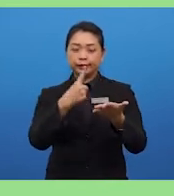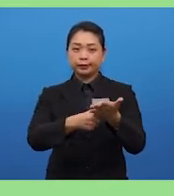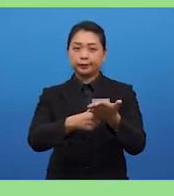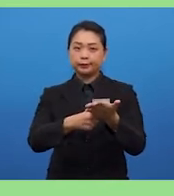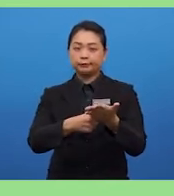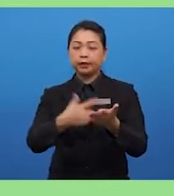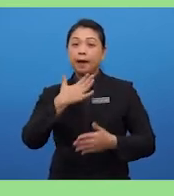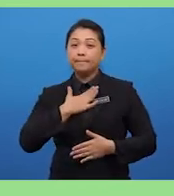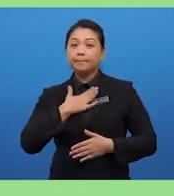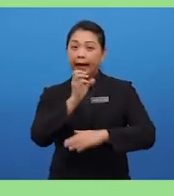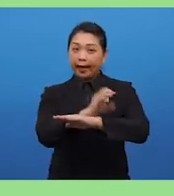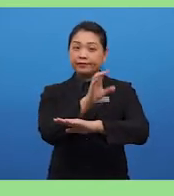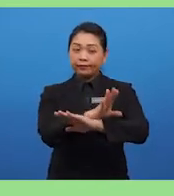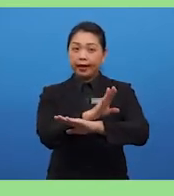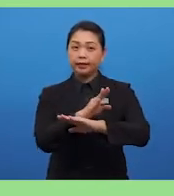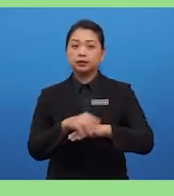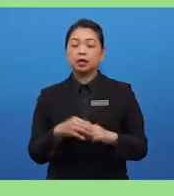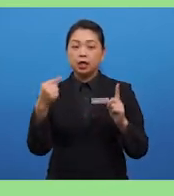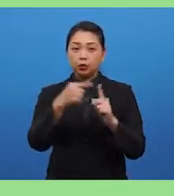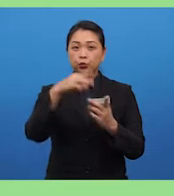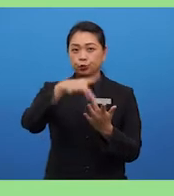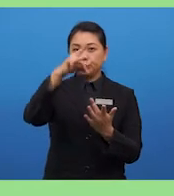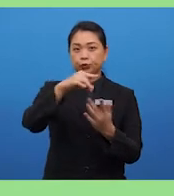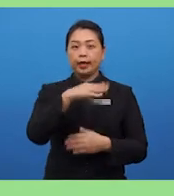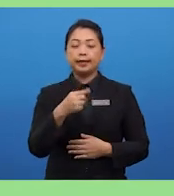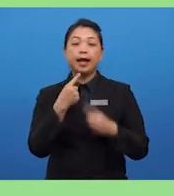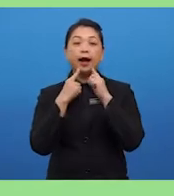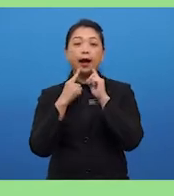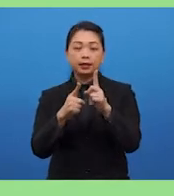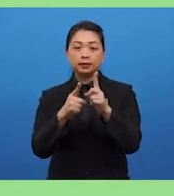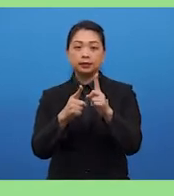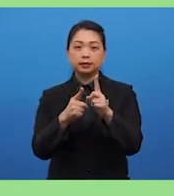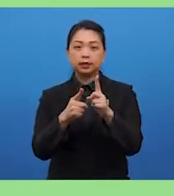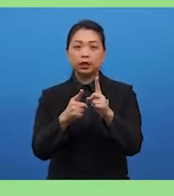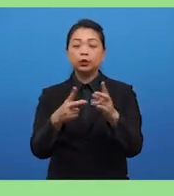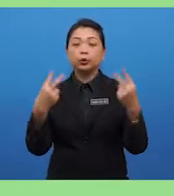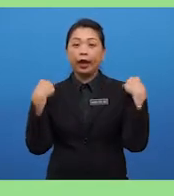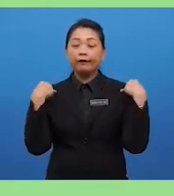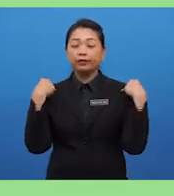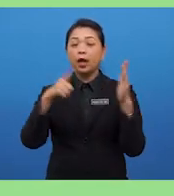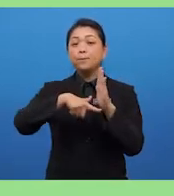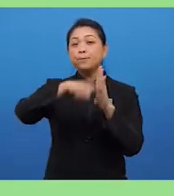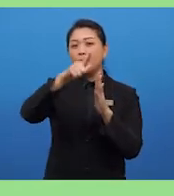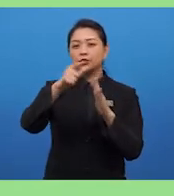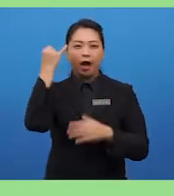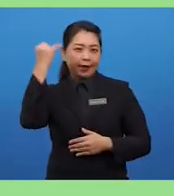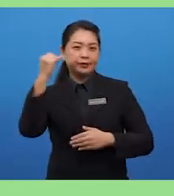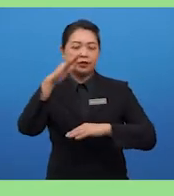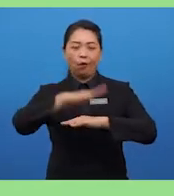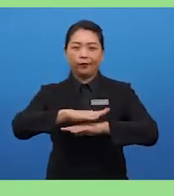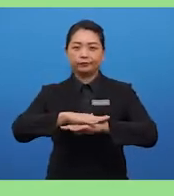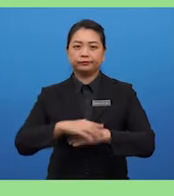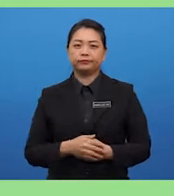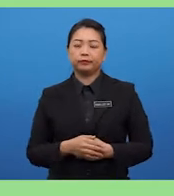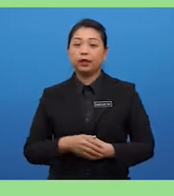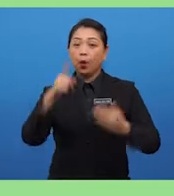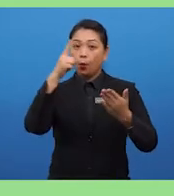My advice to all of you is to choose an answer that you have the most ideas on. The